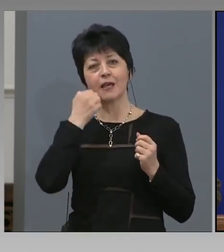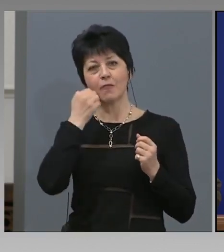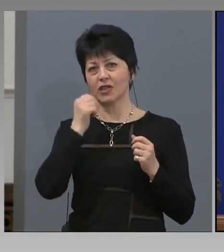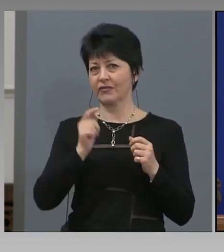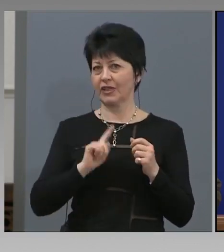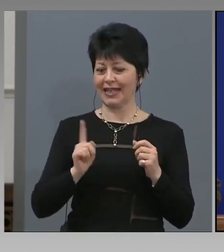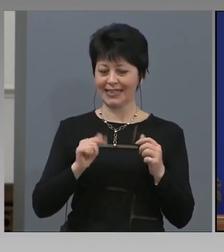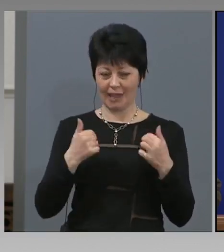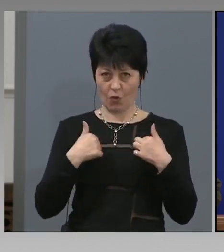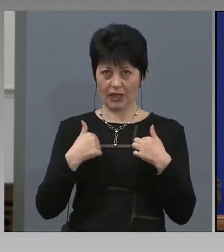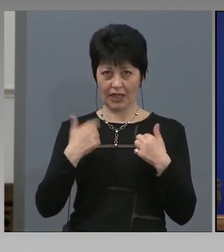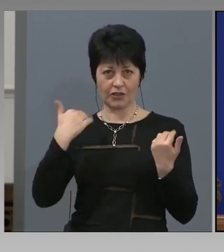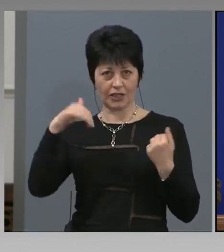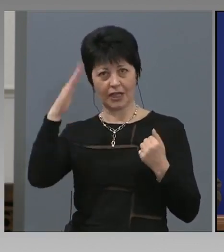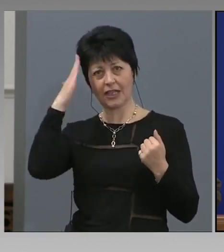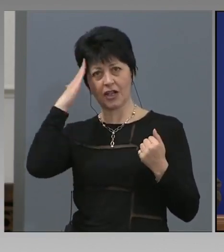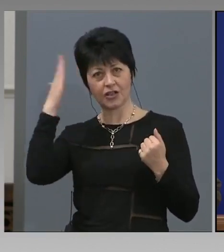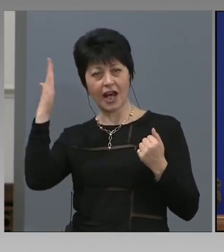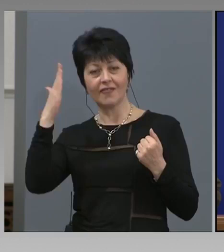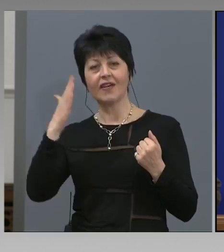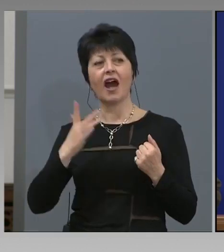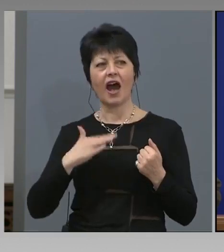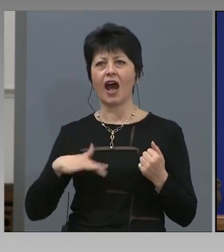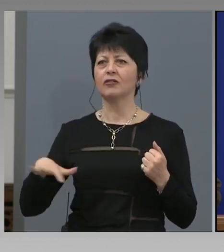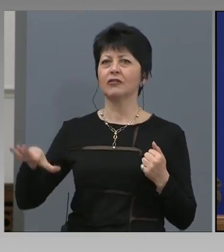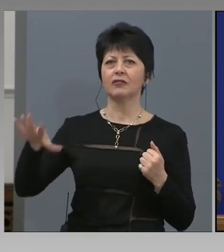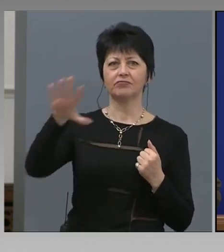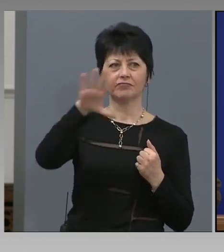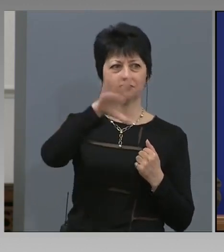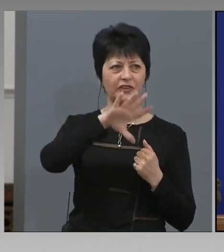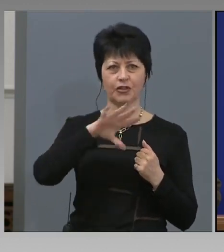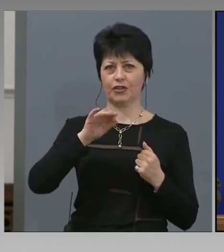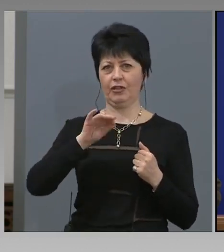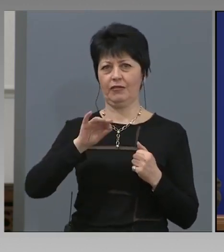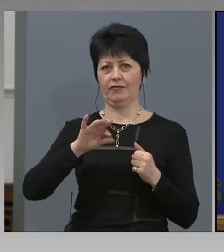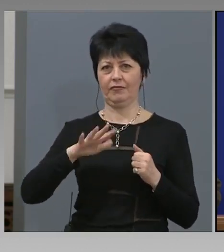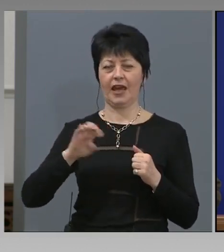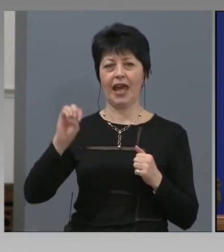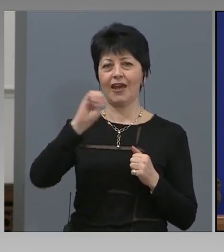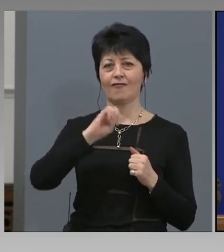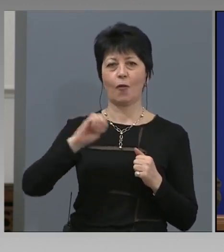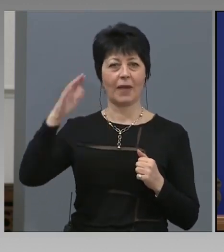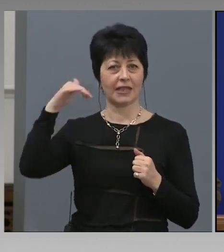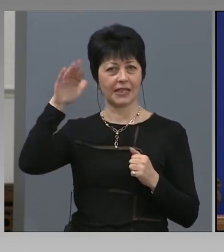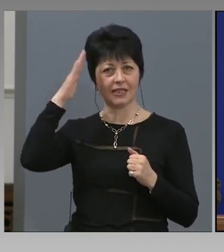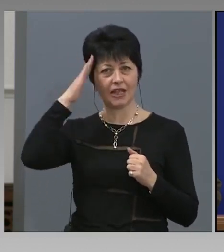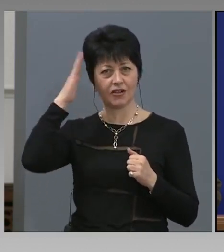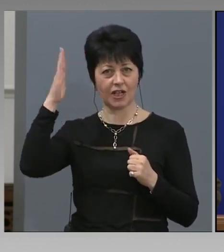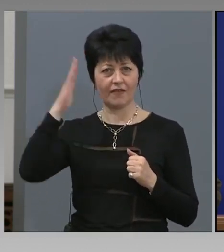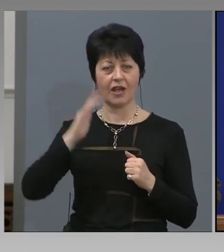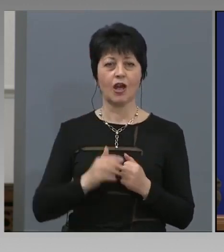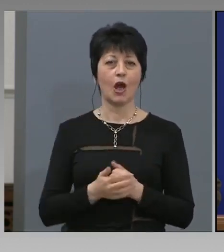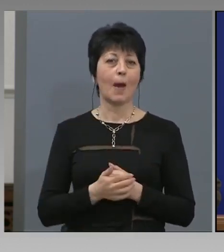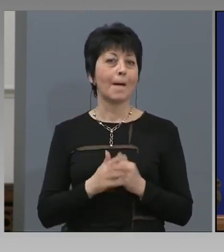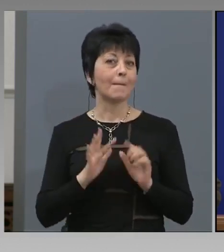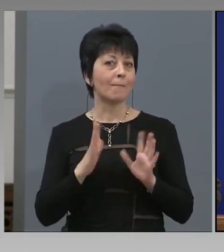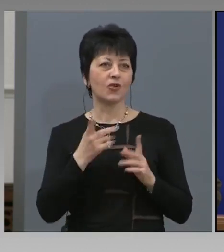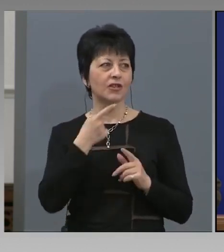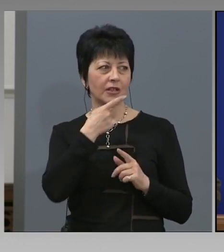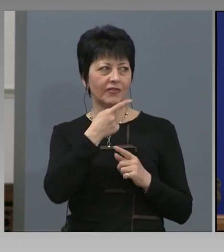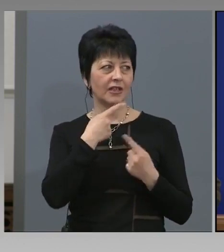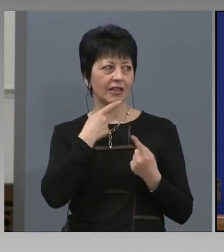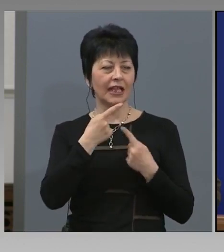нашата държава, а от почти всички европейски държави. Дали може да споменете прототипа, който ще купим?